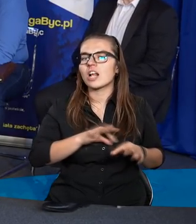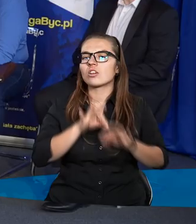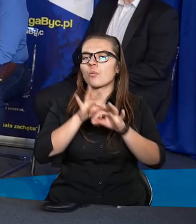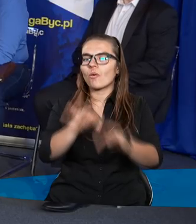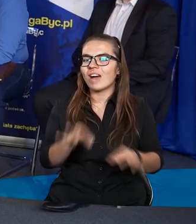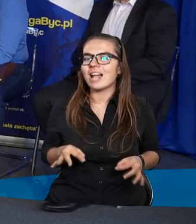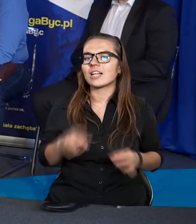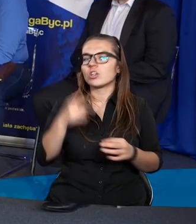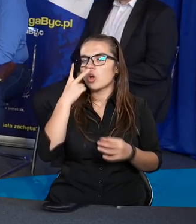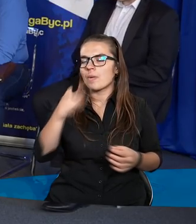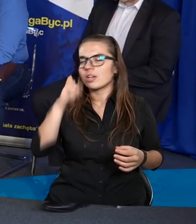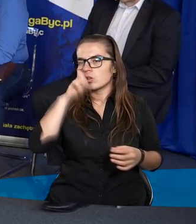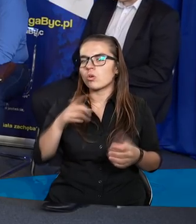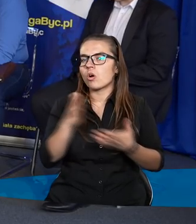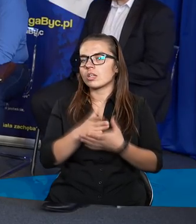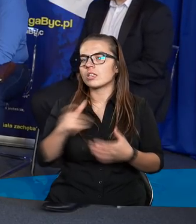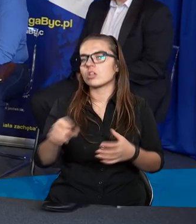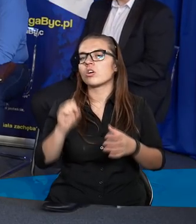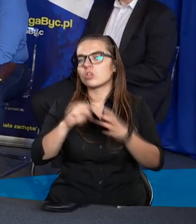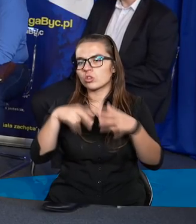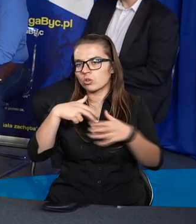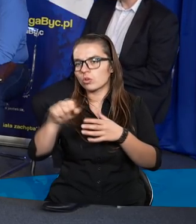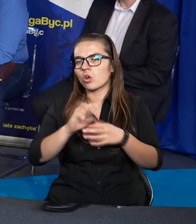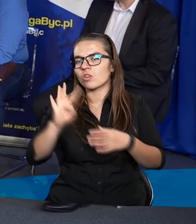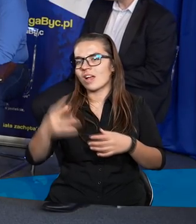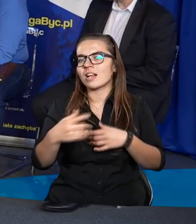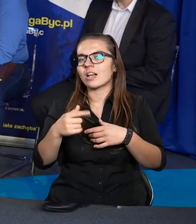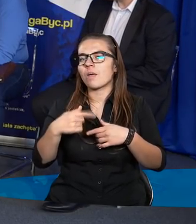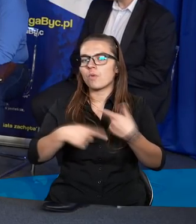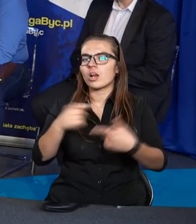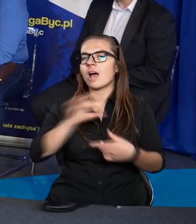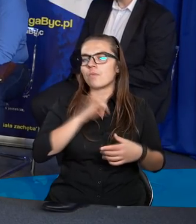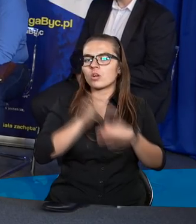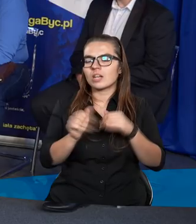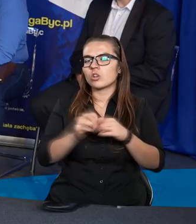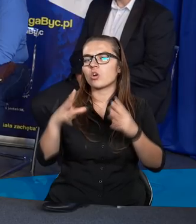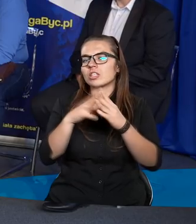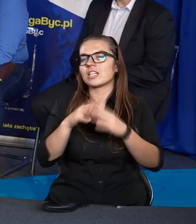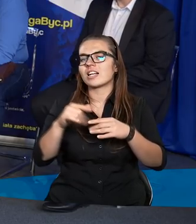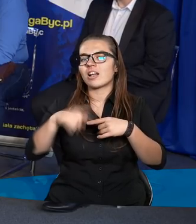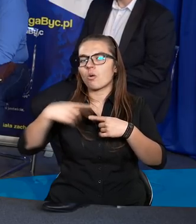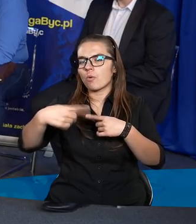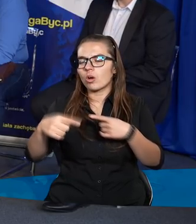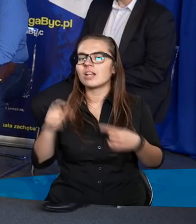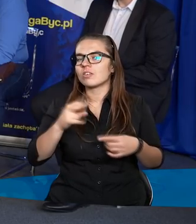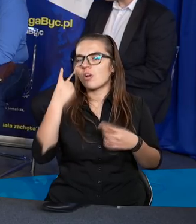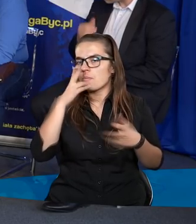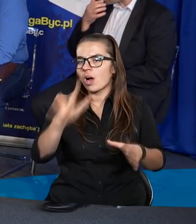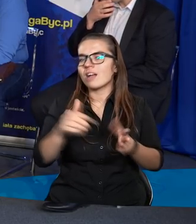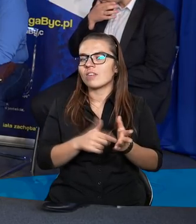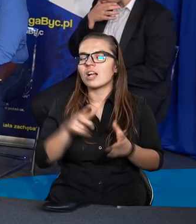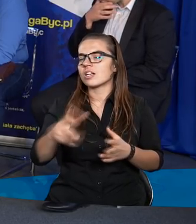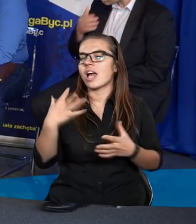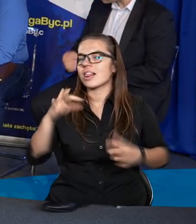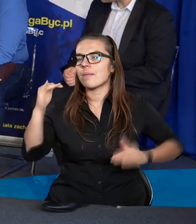momencie mówi, zobaczcie, zło tylko do trzeciego, czwartego pokolenia, a moja łaskawość do tysięcznego. Zatem pokazuje to